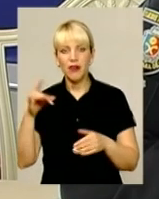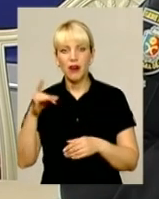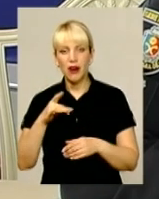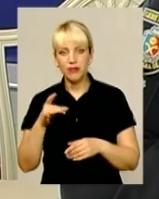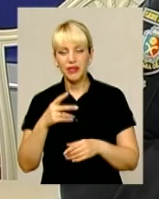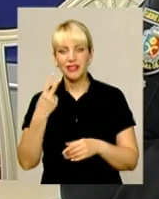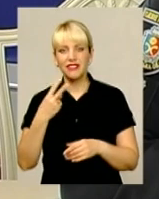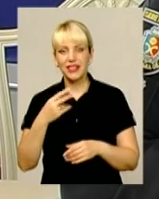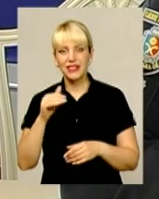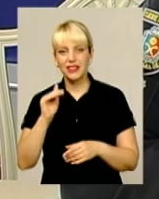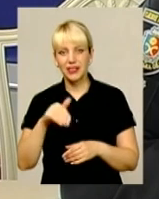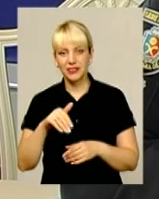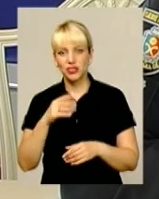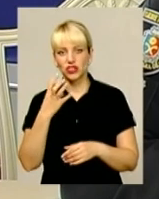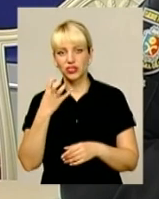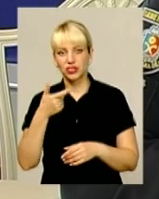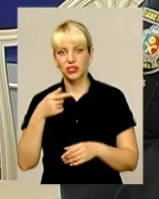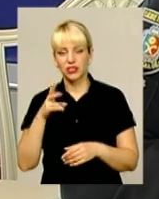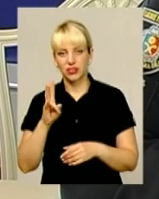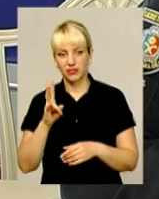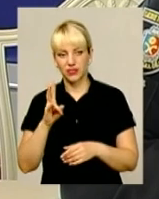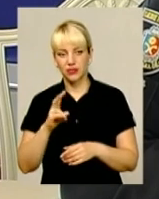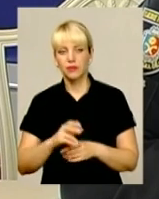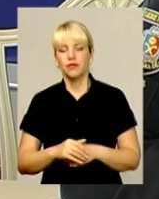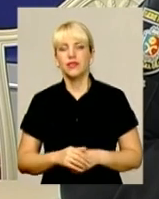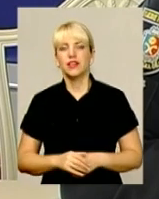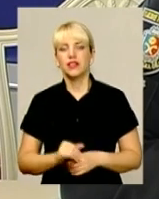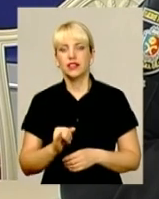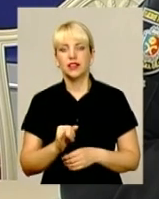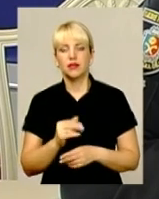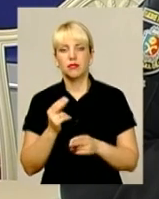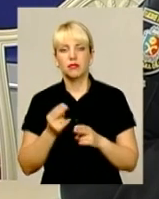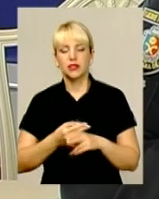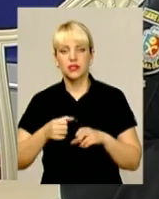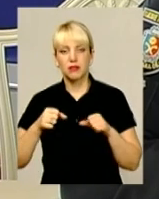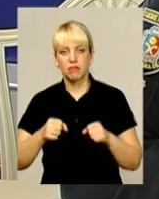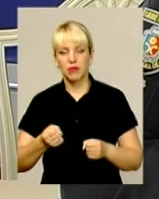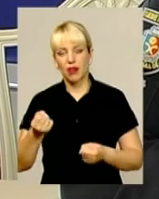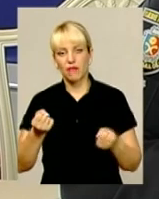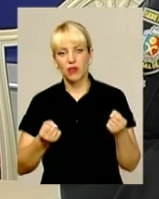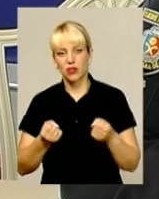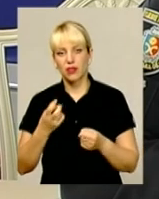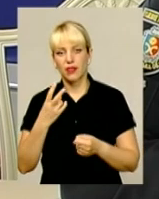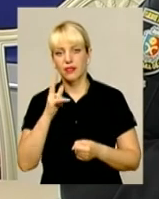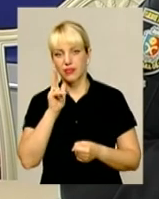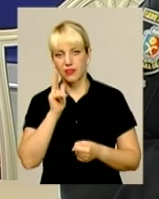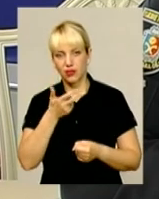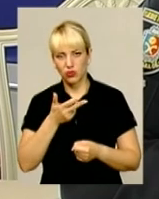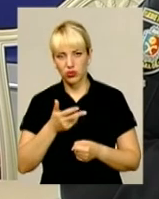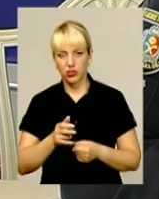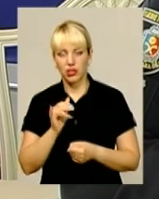20 тисяч 400 гривень з одночасним позбавленням права керування на три роки